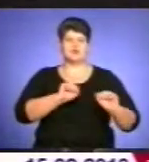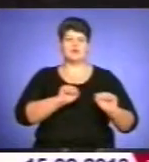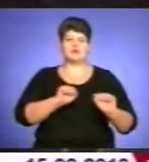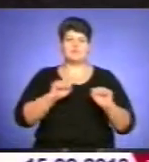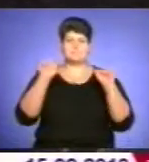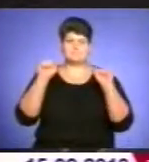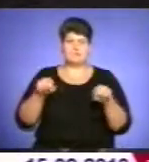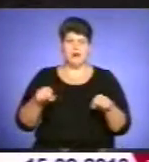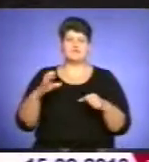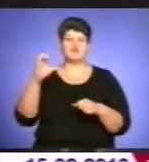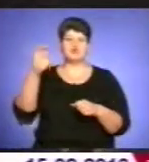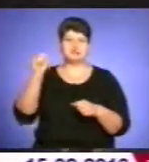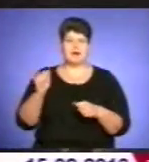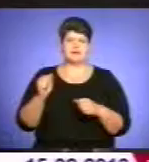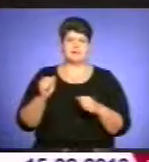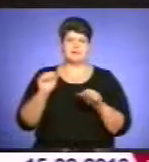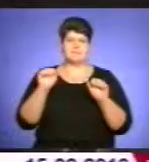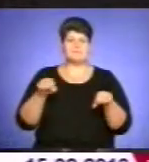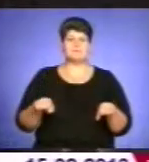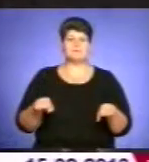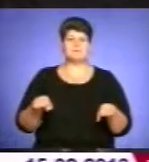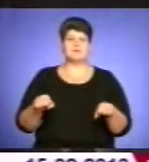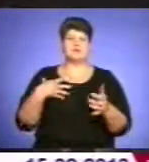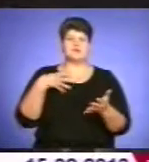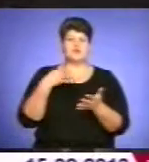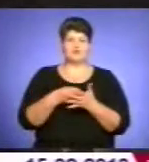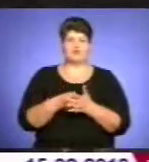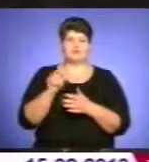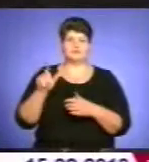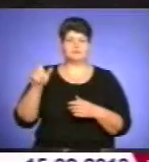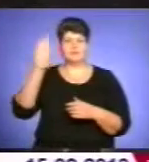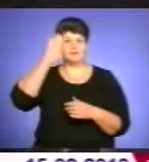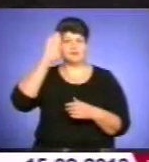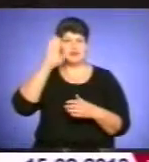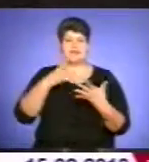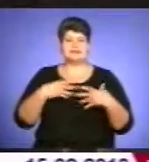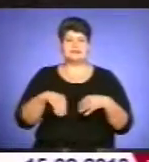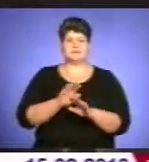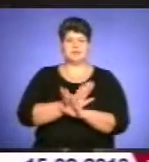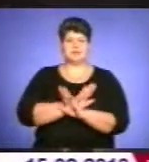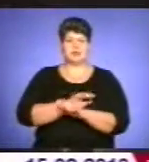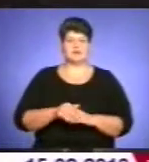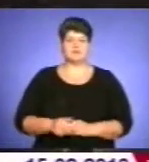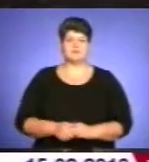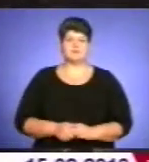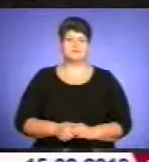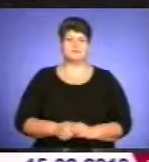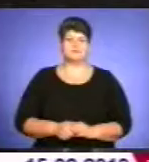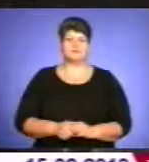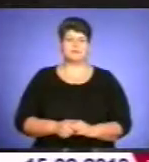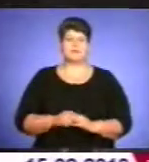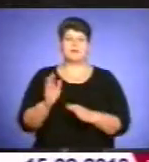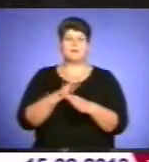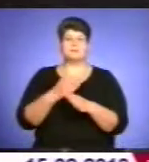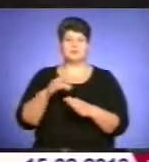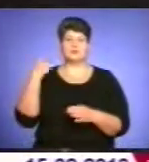відстоювані соціальні гарантії своїх побратимів, сім'ї загиблих. Між обласною і